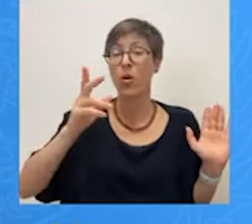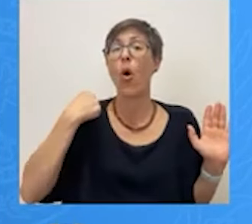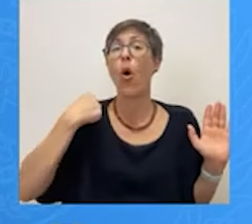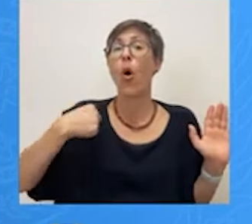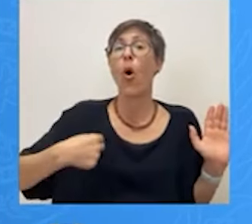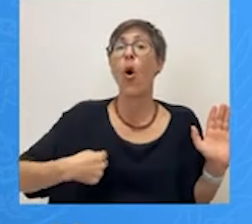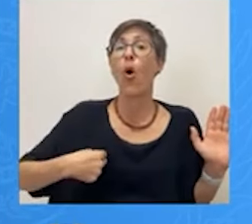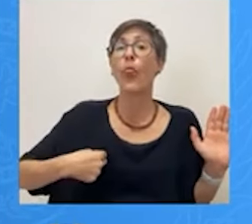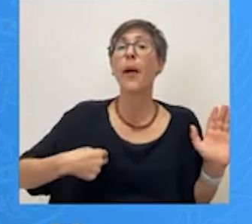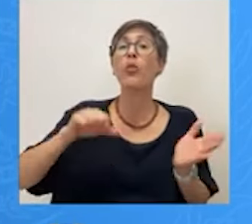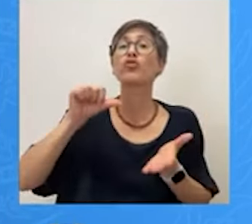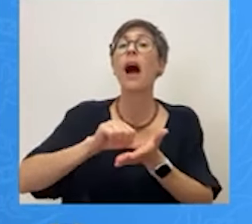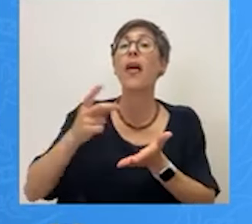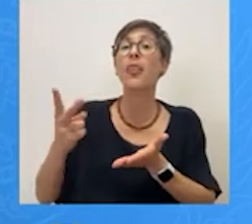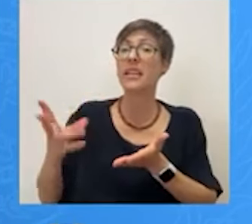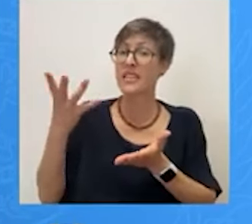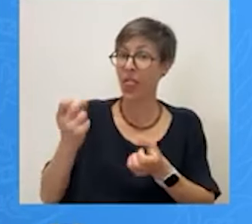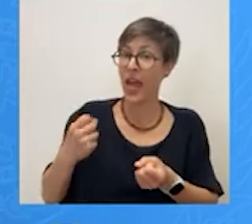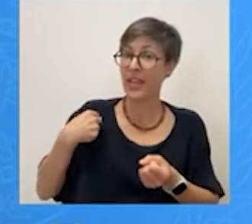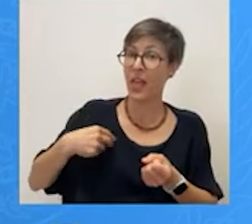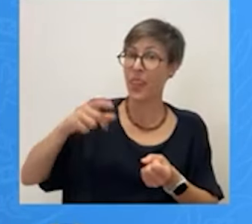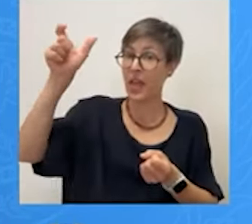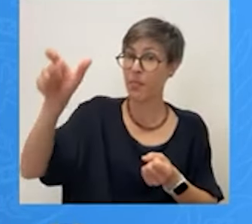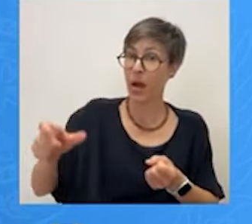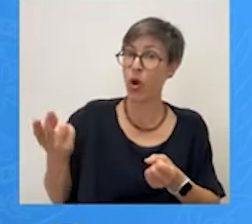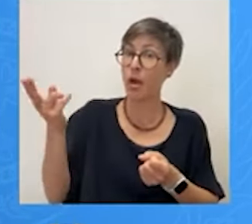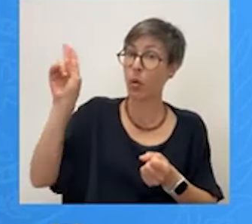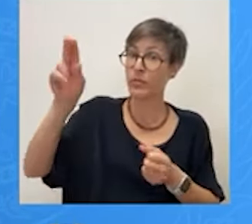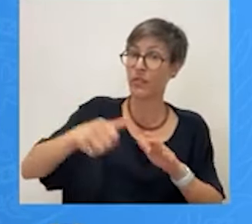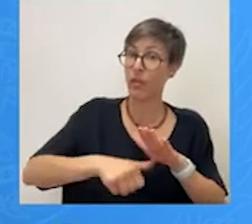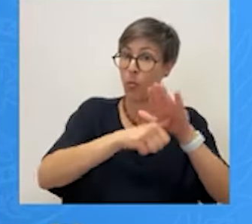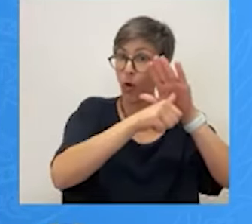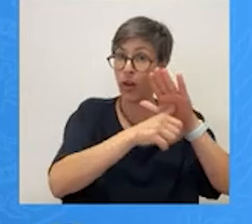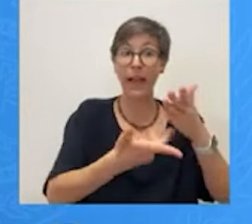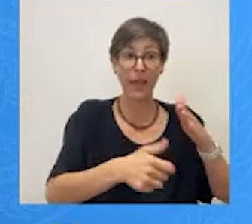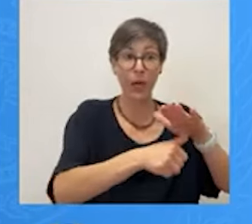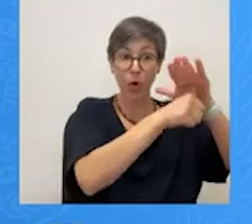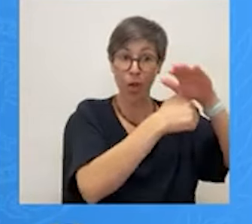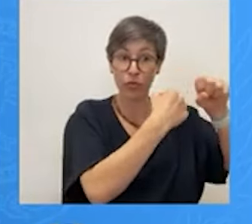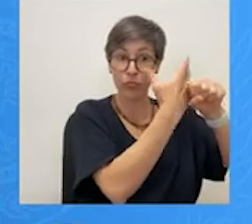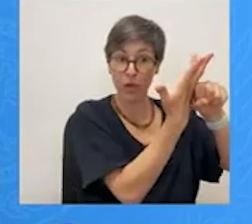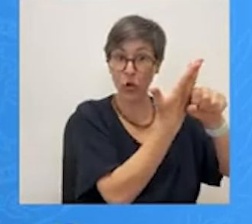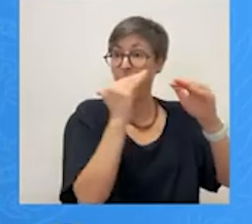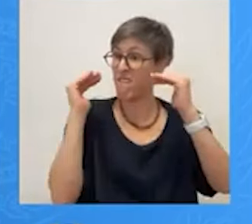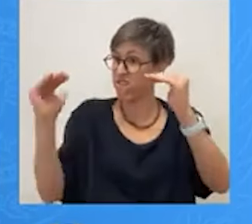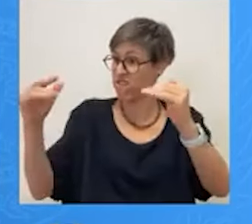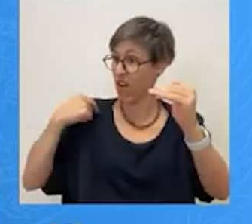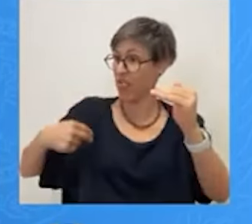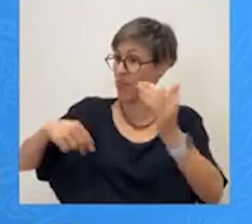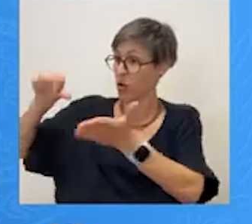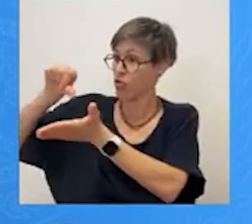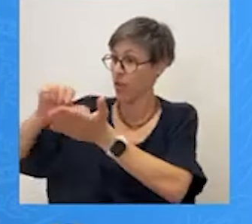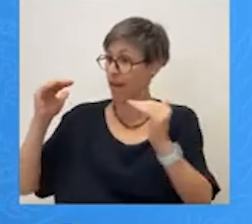δήμαρχο υποψήφιο πρόεδρο. Όταν γίνει πρόεδρος θα παραμείνει και δήμαρχος. Θα μας προκύψει.